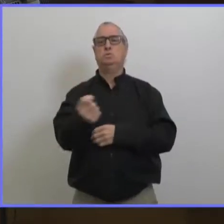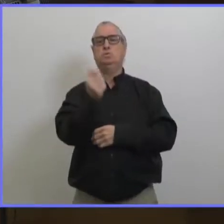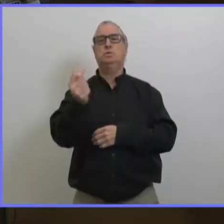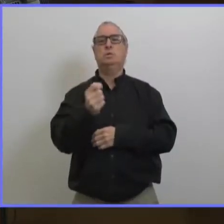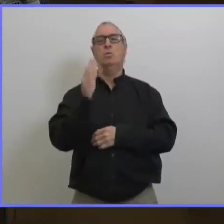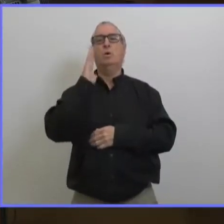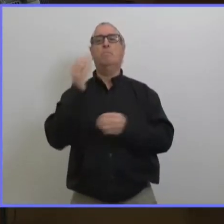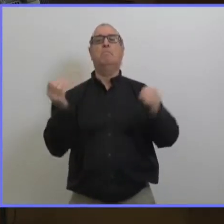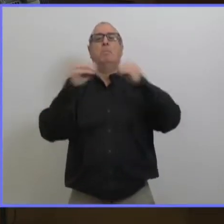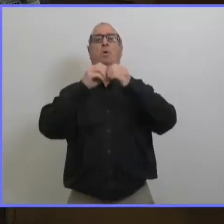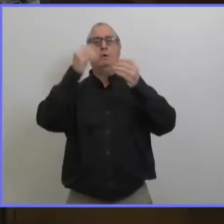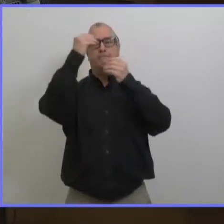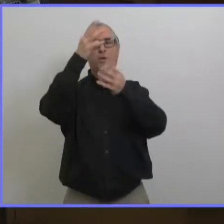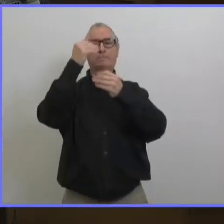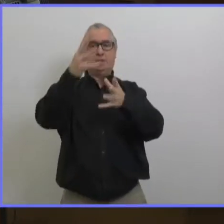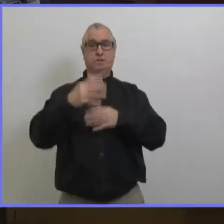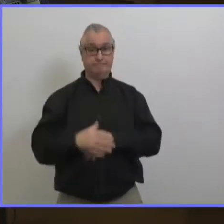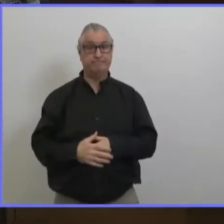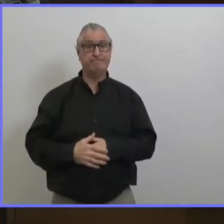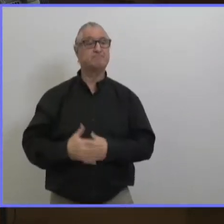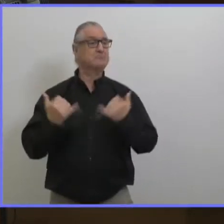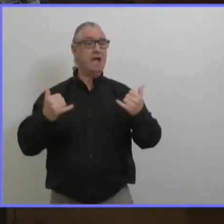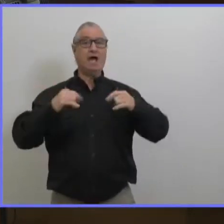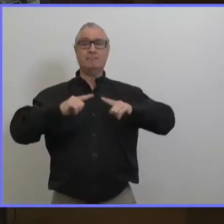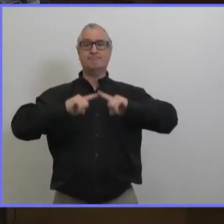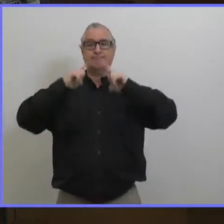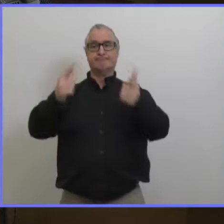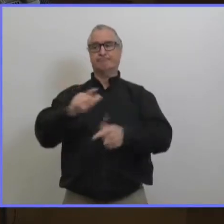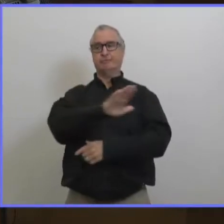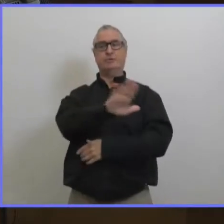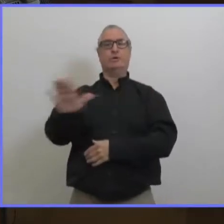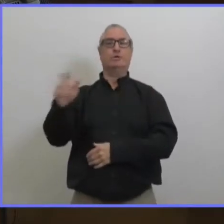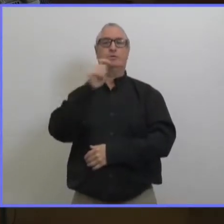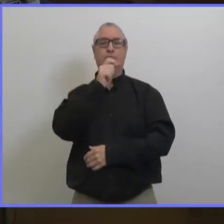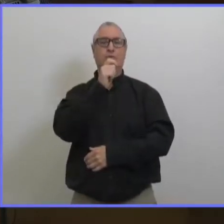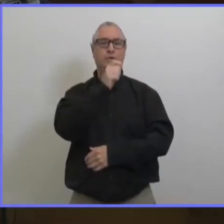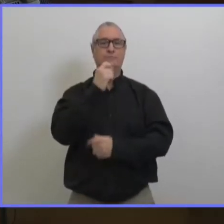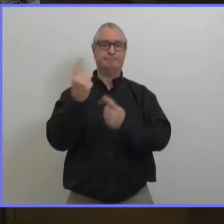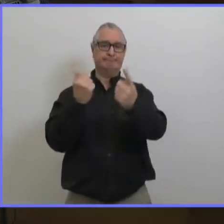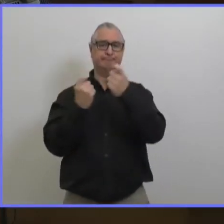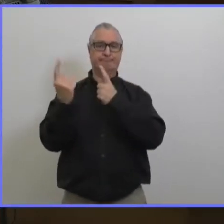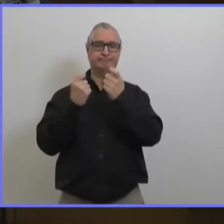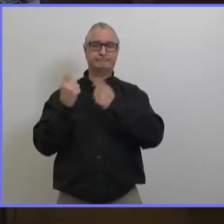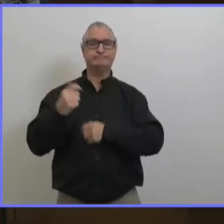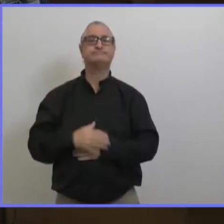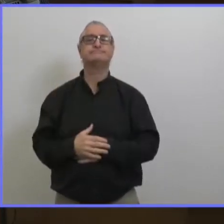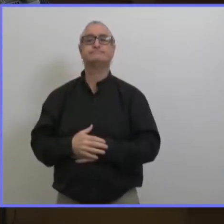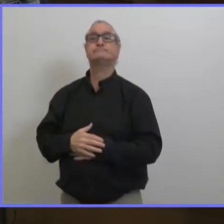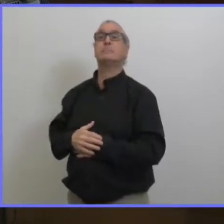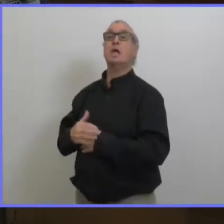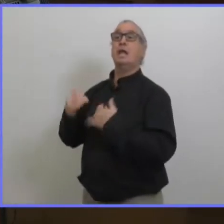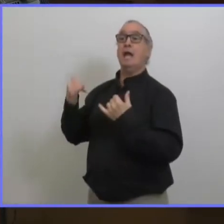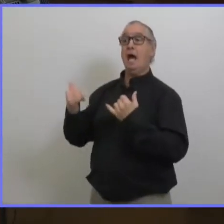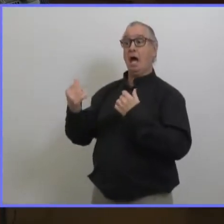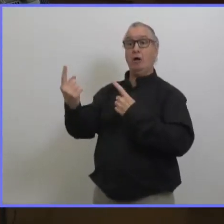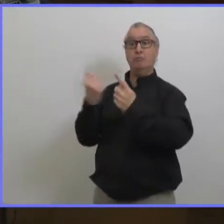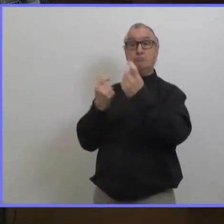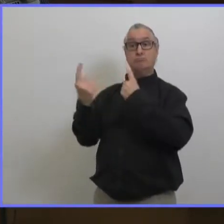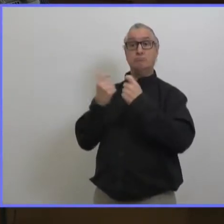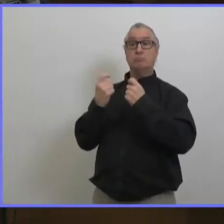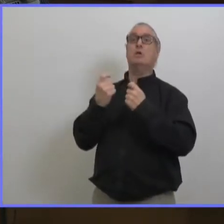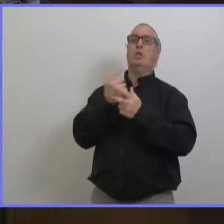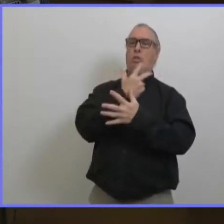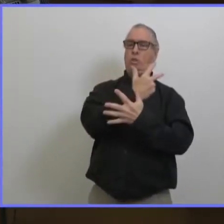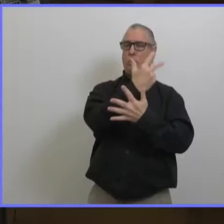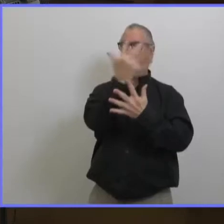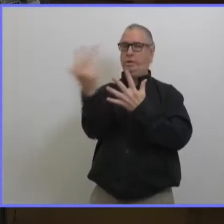questions maintenant merci docteur un rappel à nos journalistes en ligne vous avez droit à une question préliminaire et deux questions de